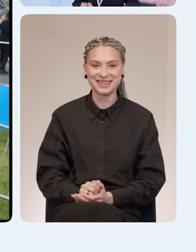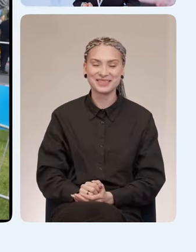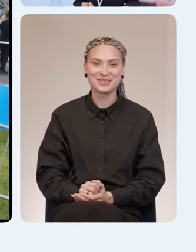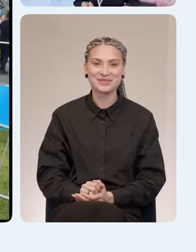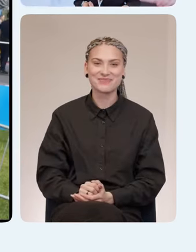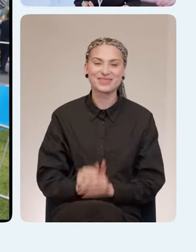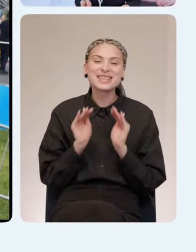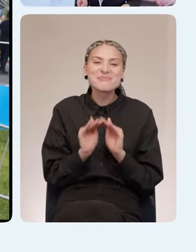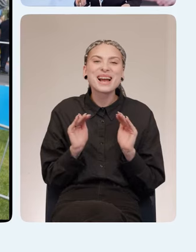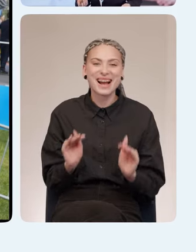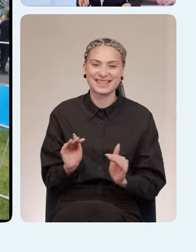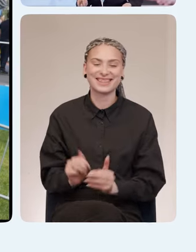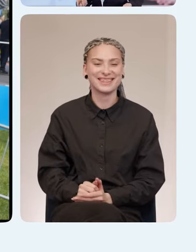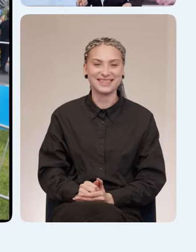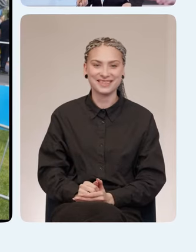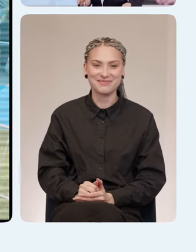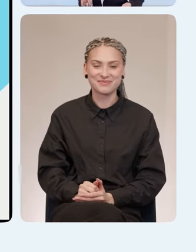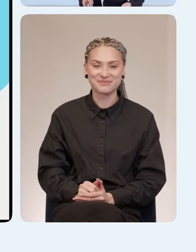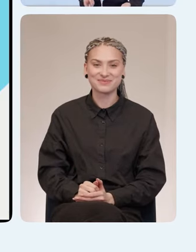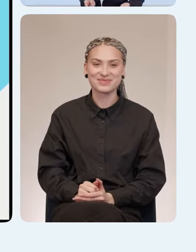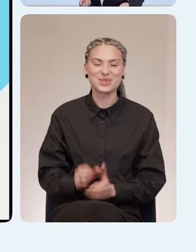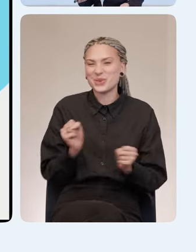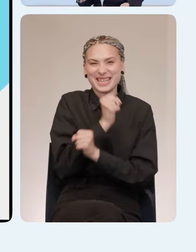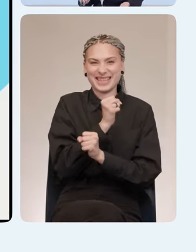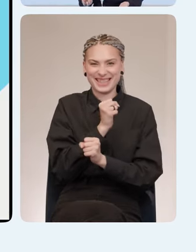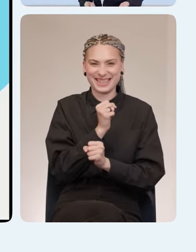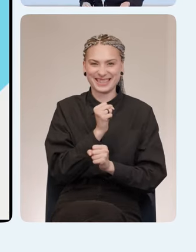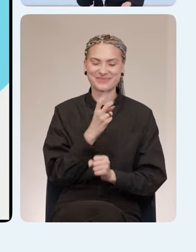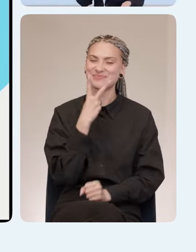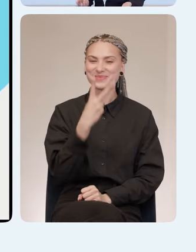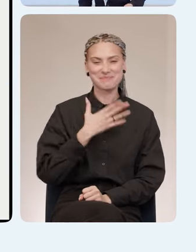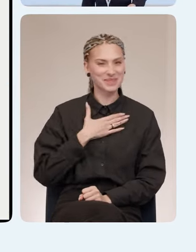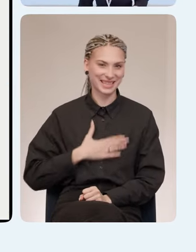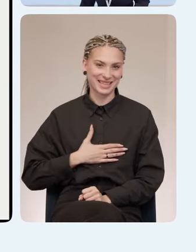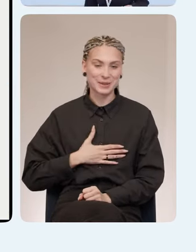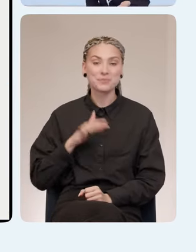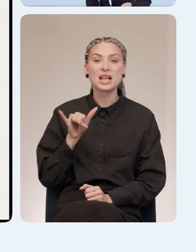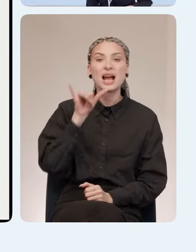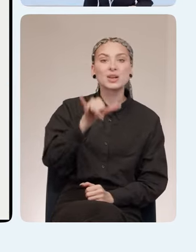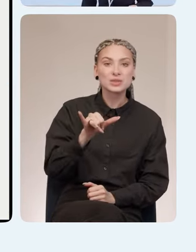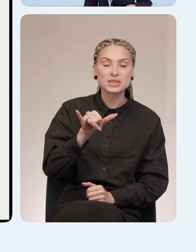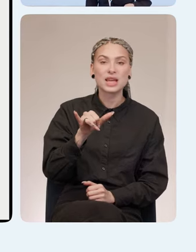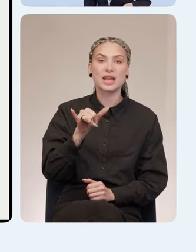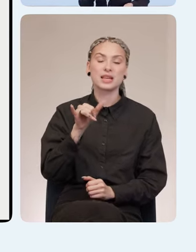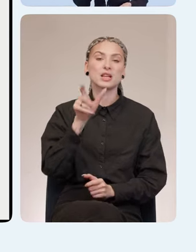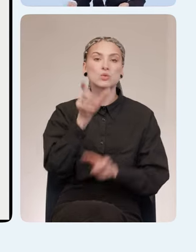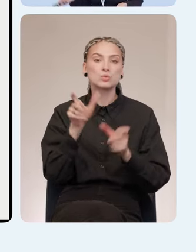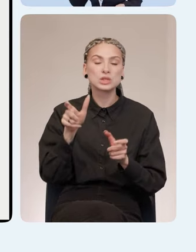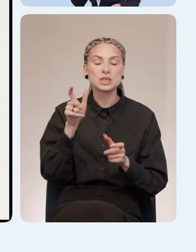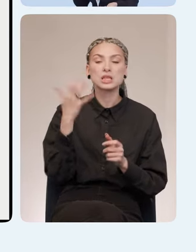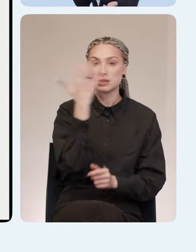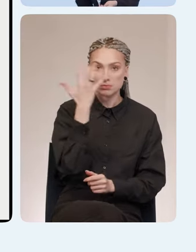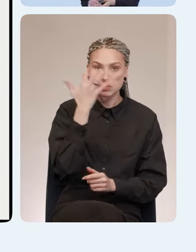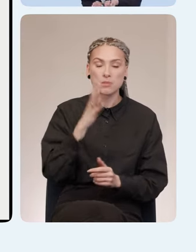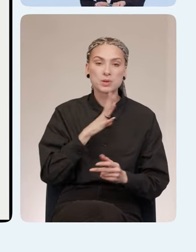Ребята. Ох, любо дорого смотреть. Для гостей с нарушением зрения повысили